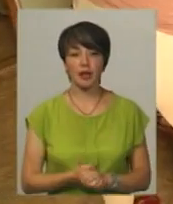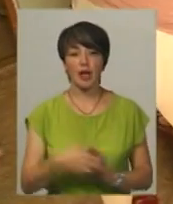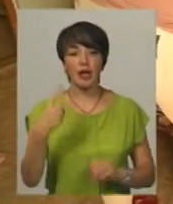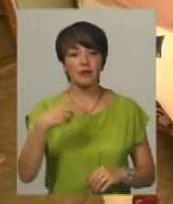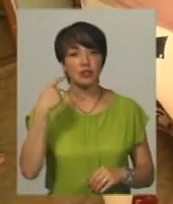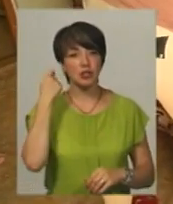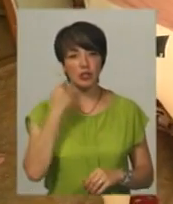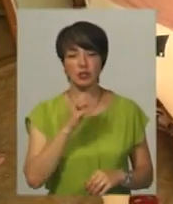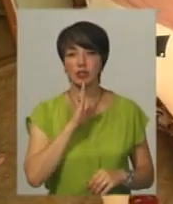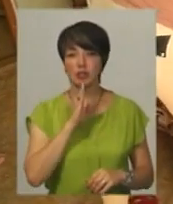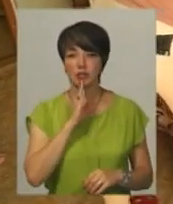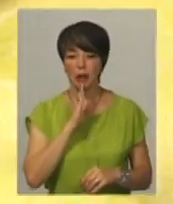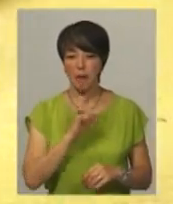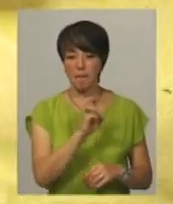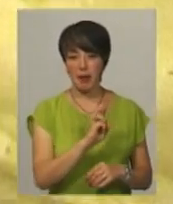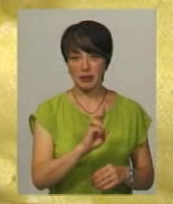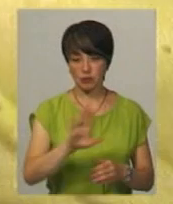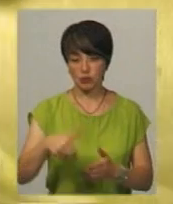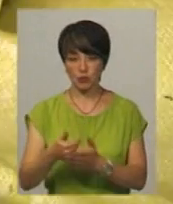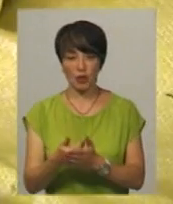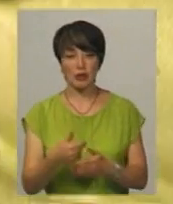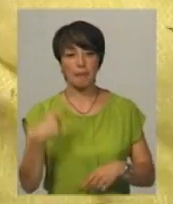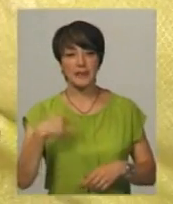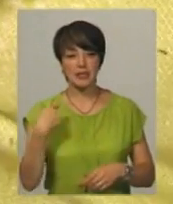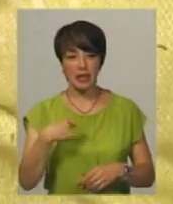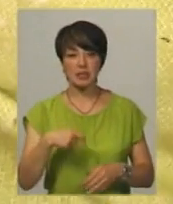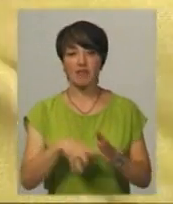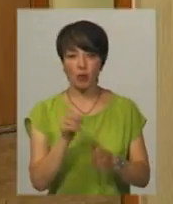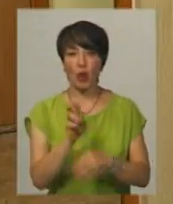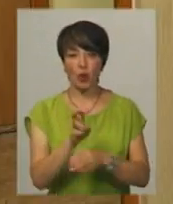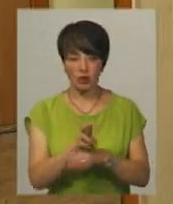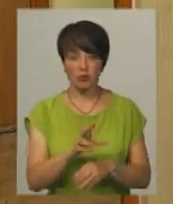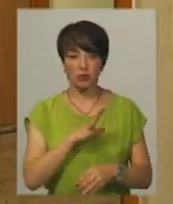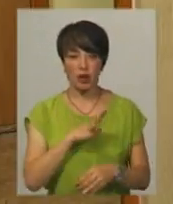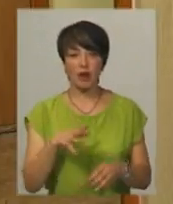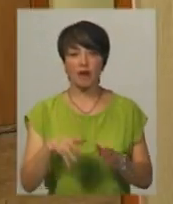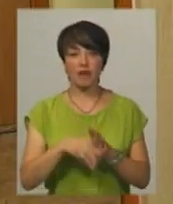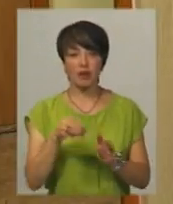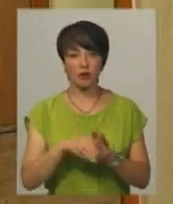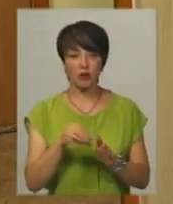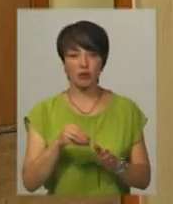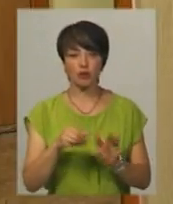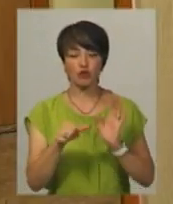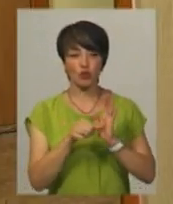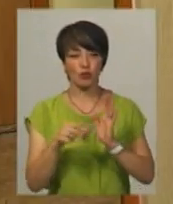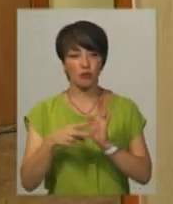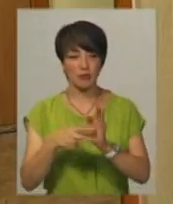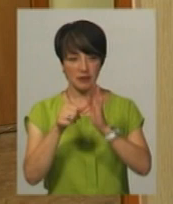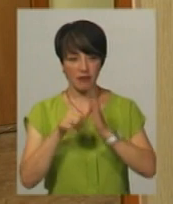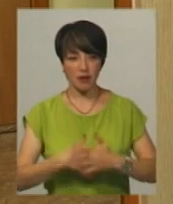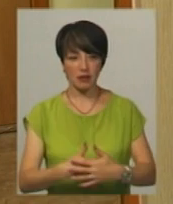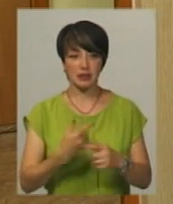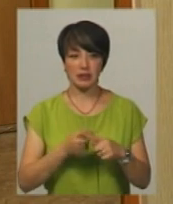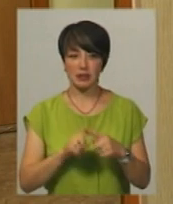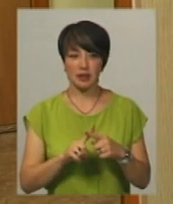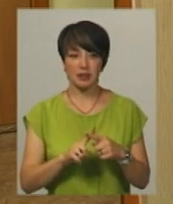Кристіна, яка перебуває в центрі з березня, каже, на президентські вибори ходила голосувати. На вибори десь на шостому місці ходила, але